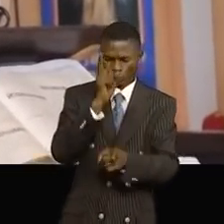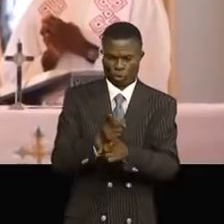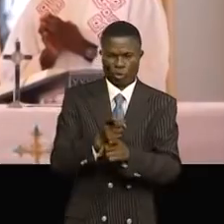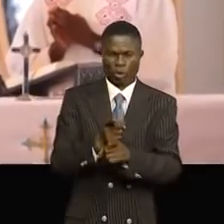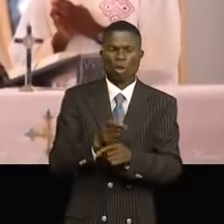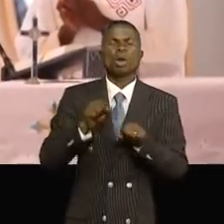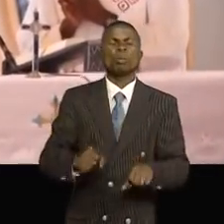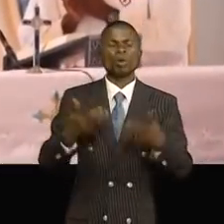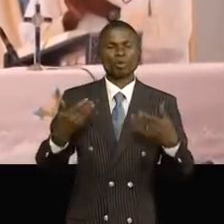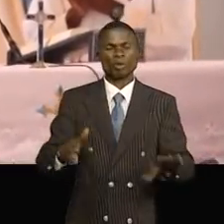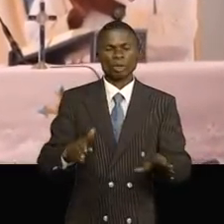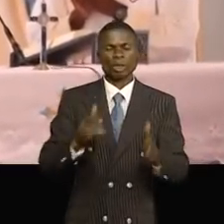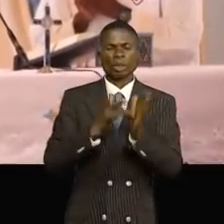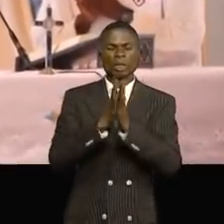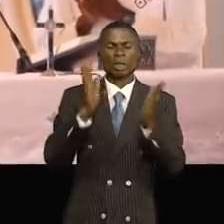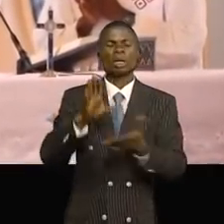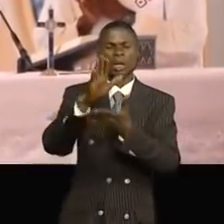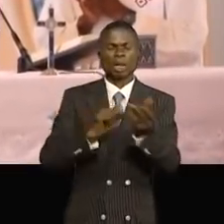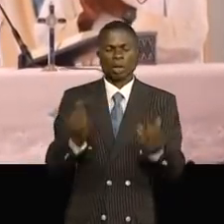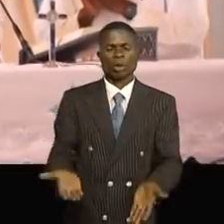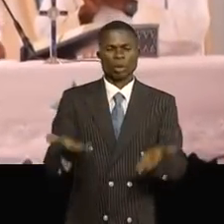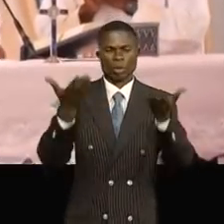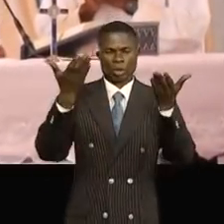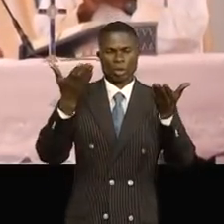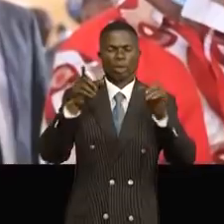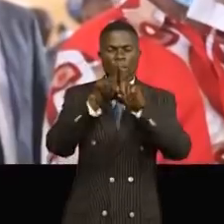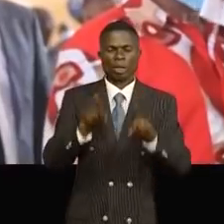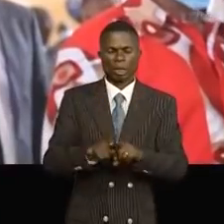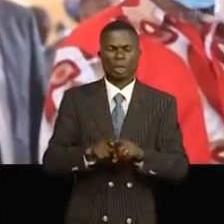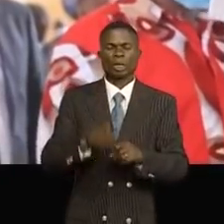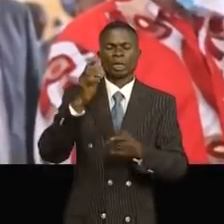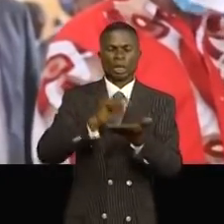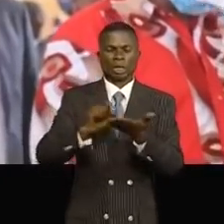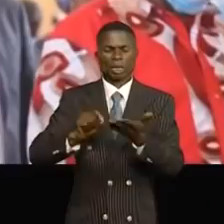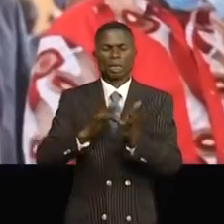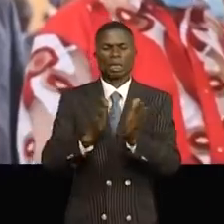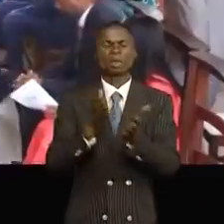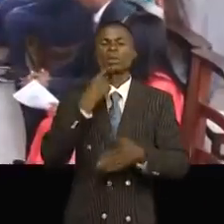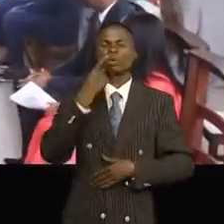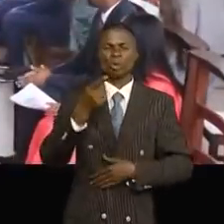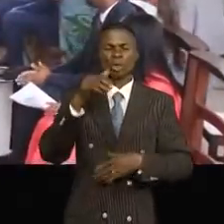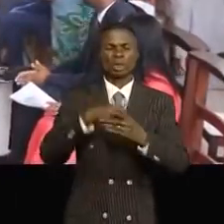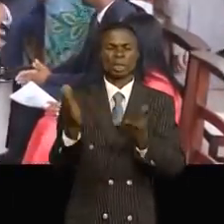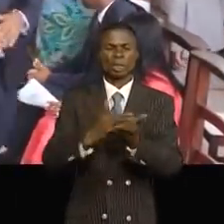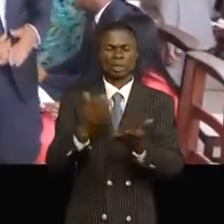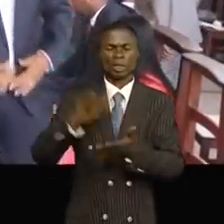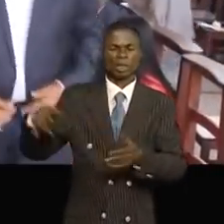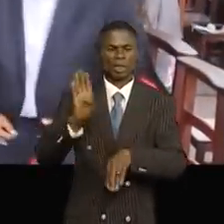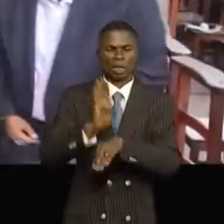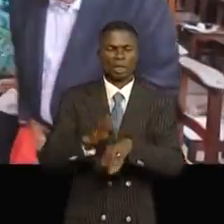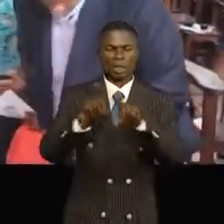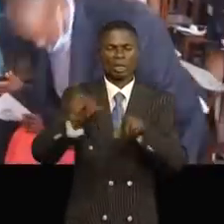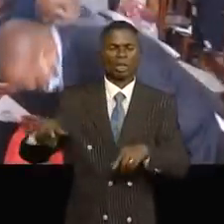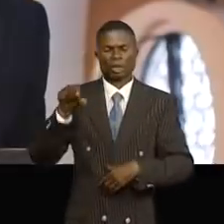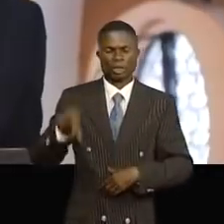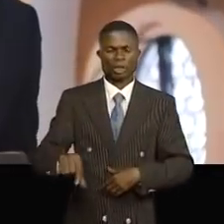Après la mort, les chrétiens croient à la résurrection, ainsi disent les saintes écritures dans les livres de Jacob et Jacques